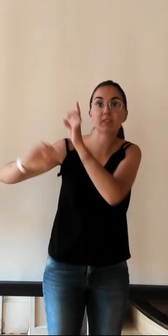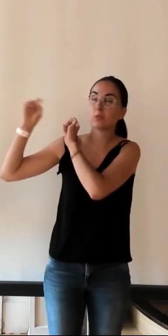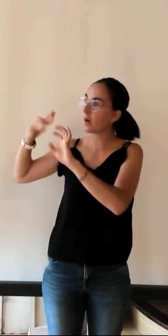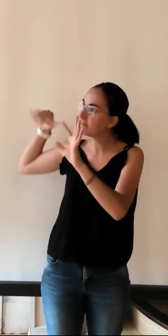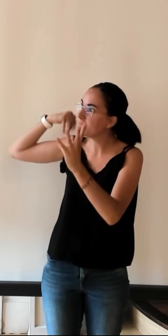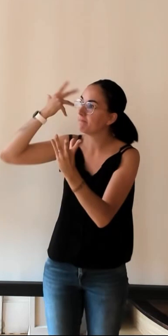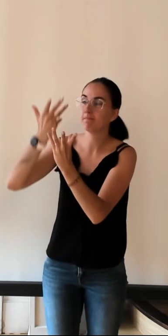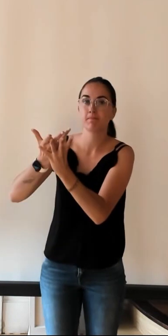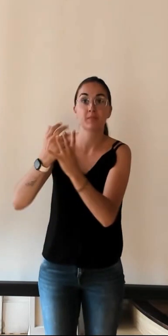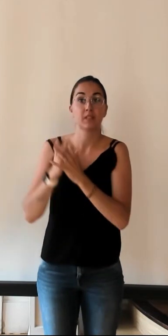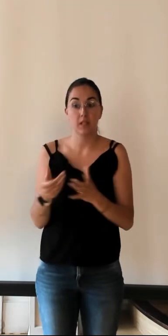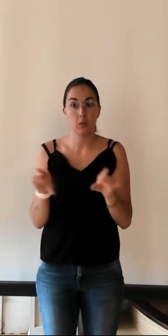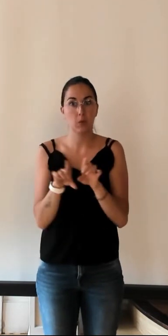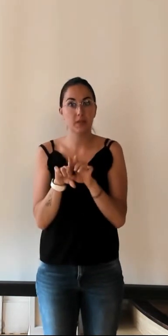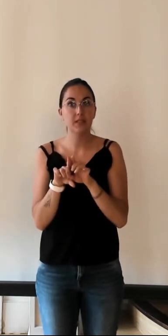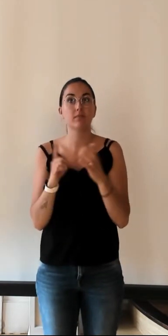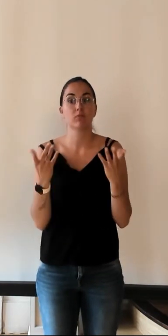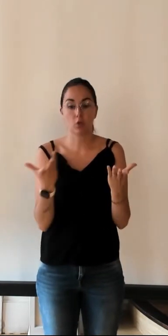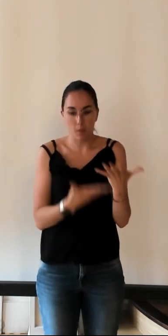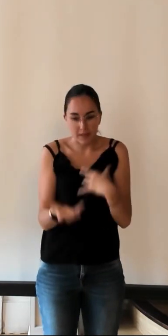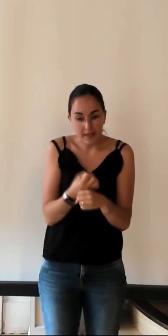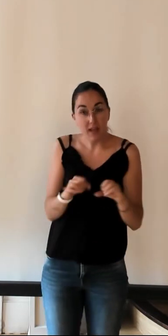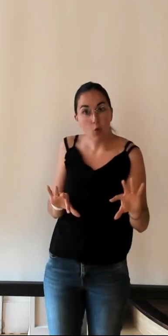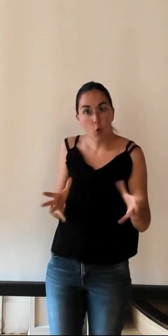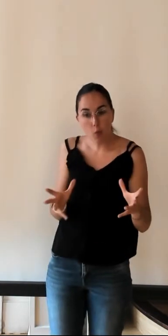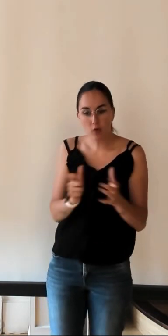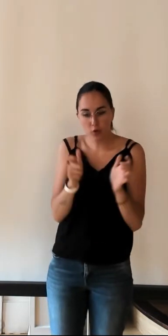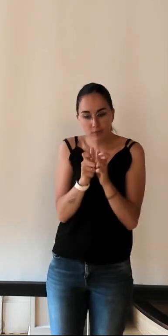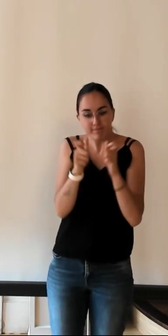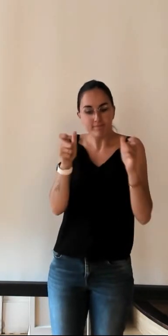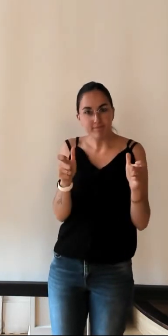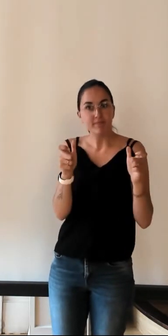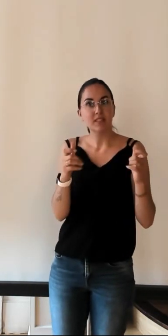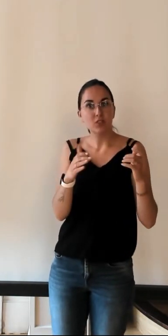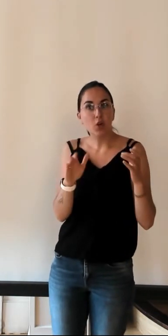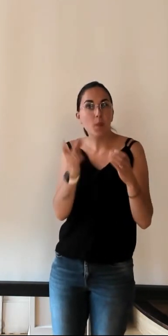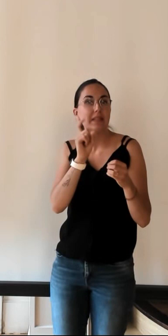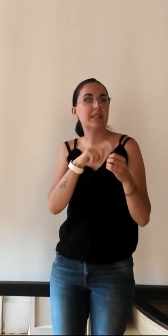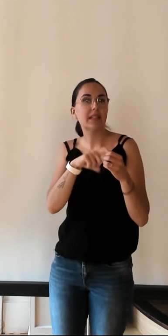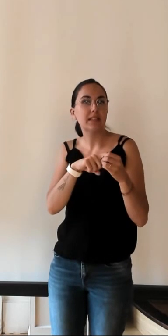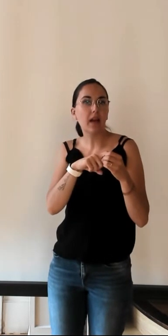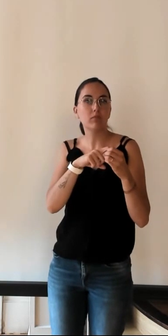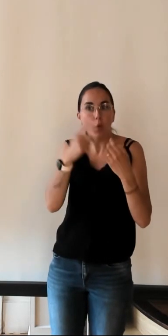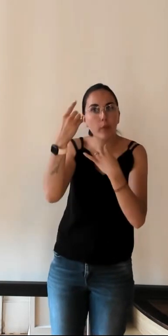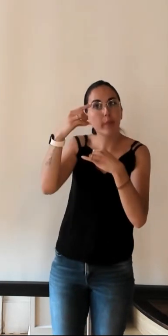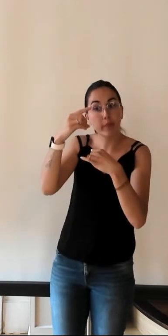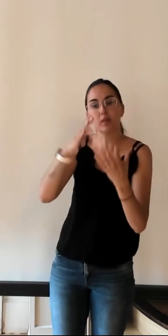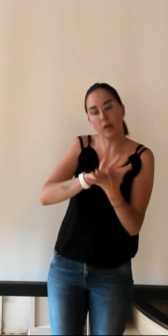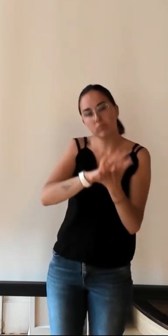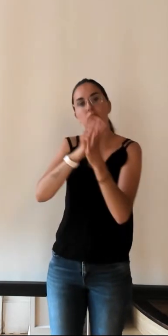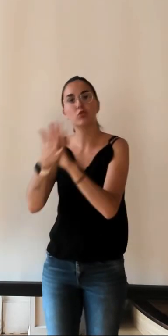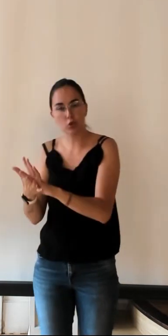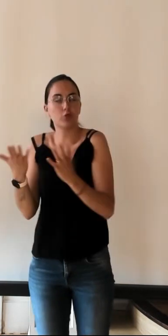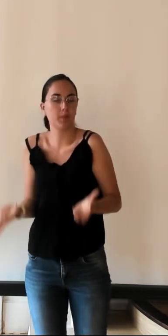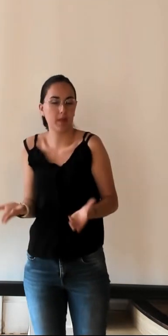en œuvre, c'est-à-dire le syndicat d'initiative de Tours, aujourd'hui appelé Office du Tourisme. Alors, effectivement,